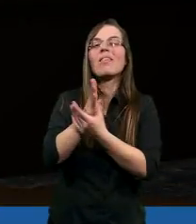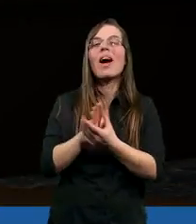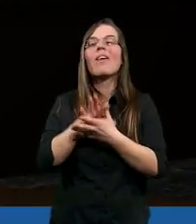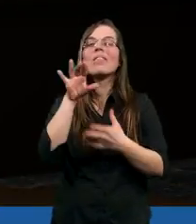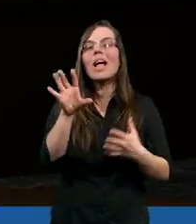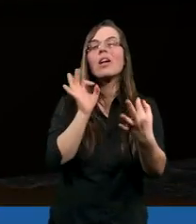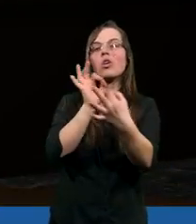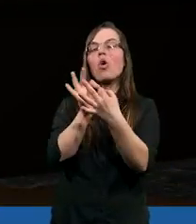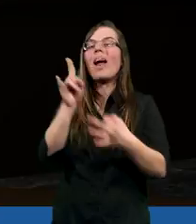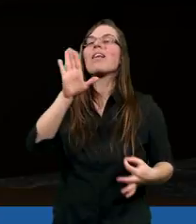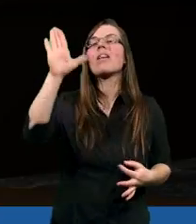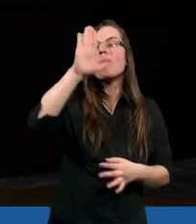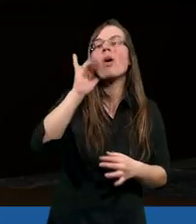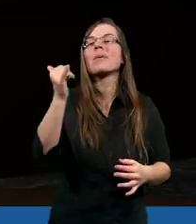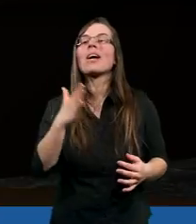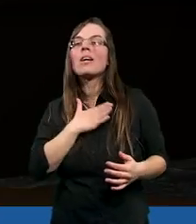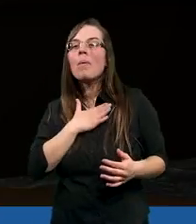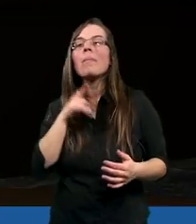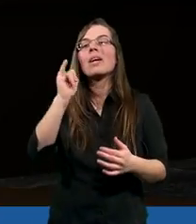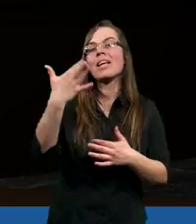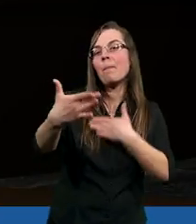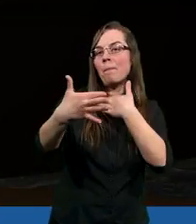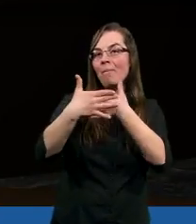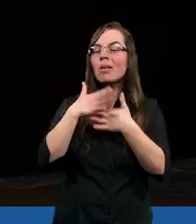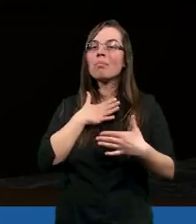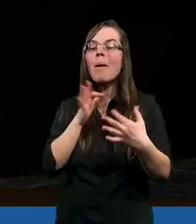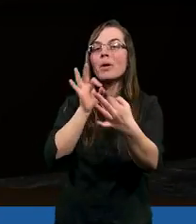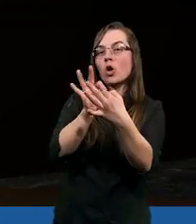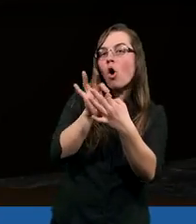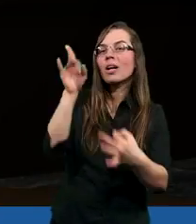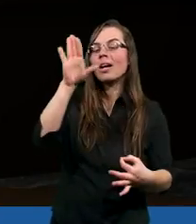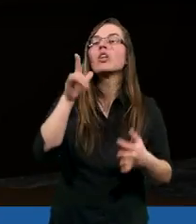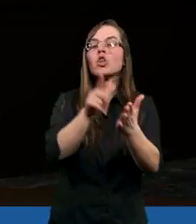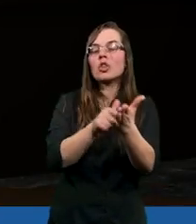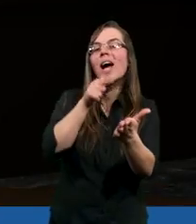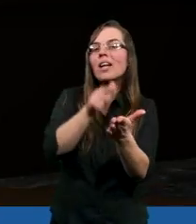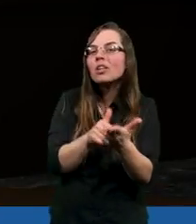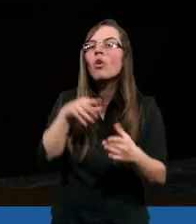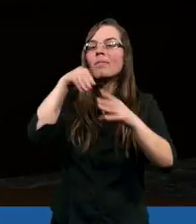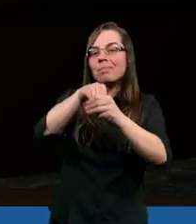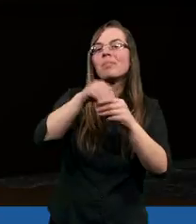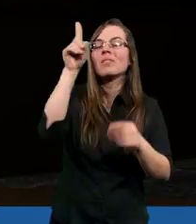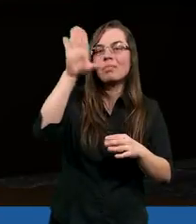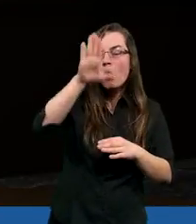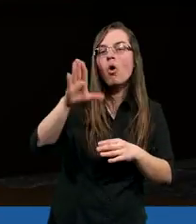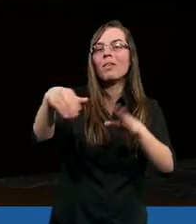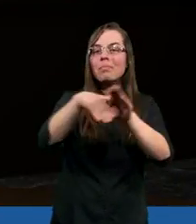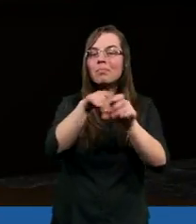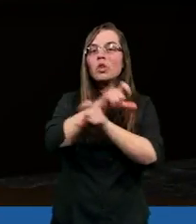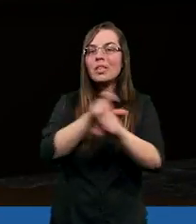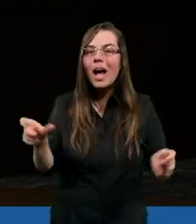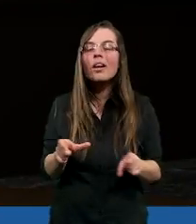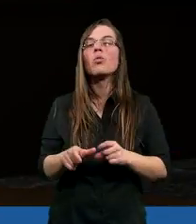też z tej relacji z Bogiem, jaką mamy. Czym bliższą mamy relację, czym częściej z Nim jesteśmy i więcej czasu